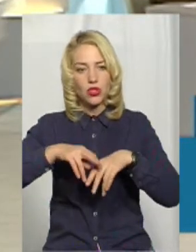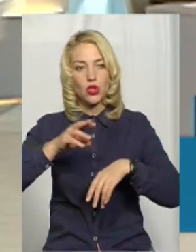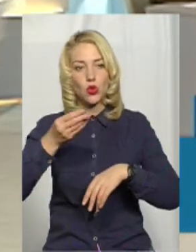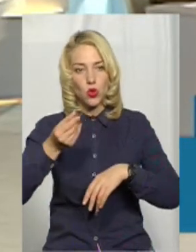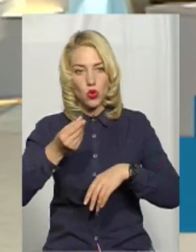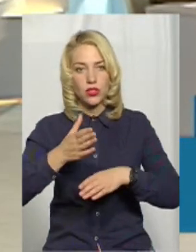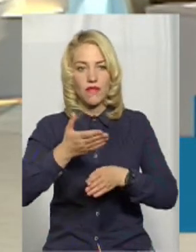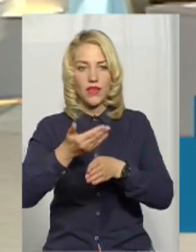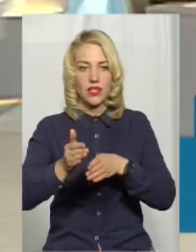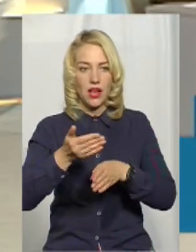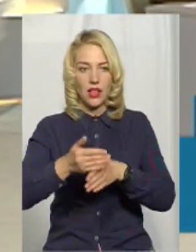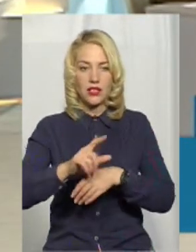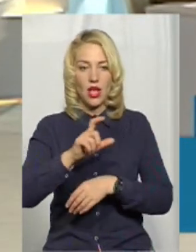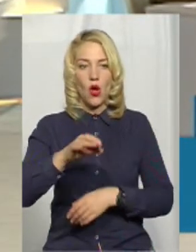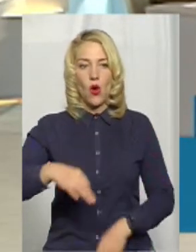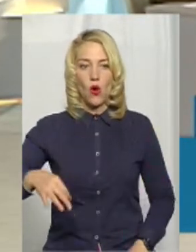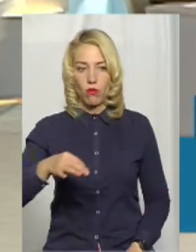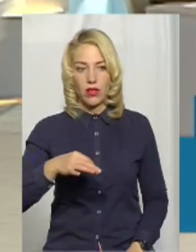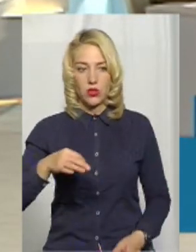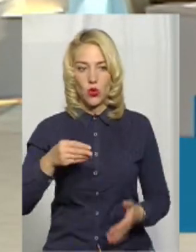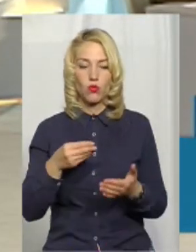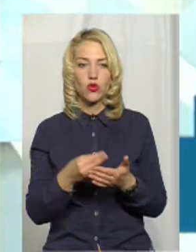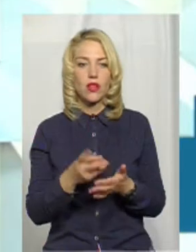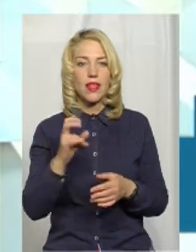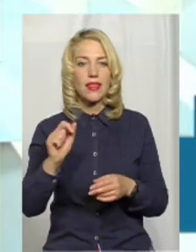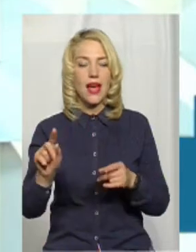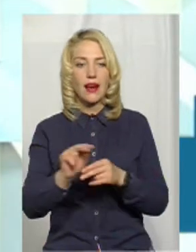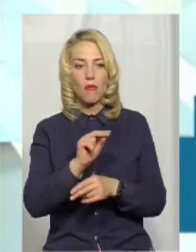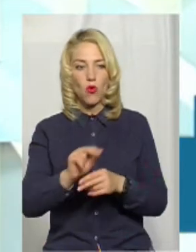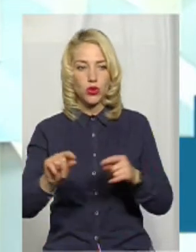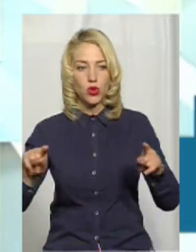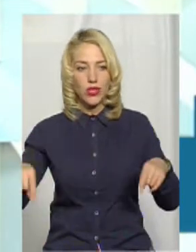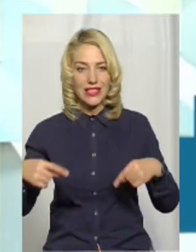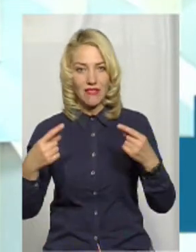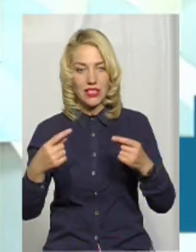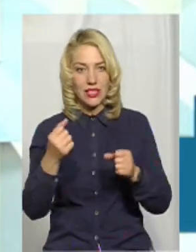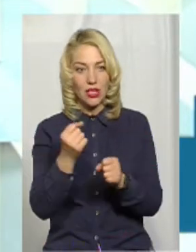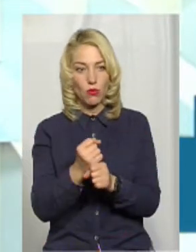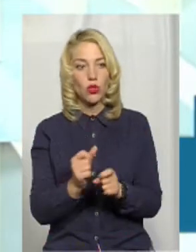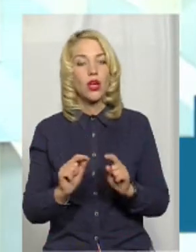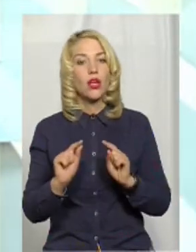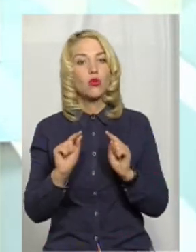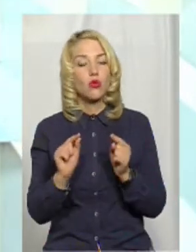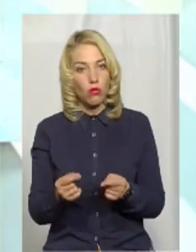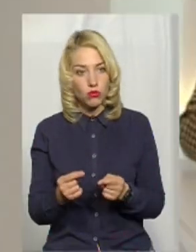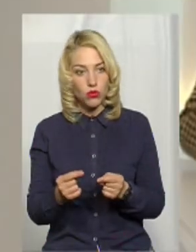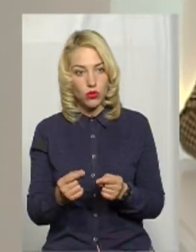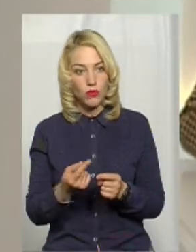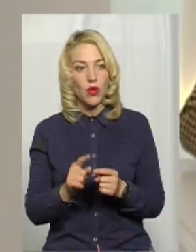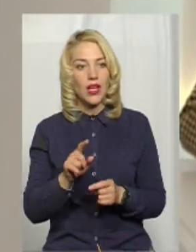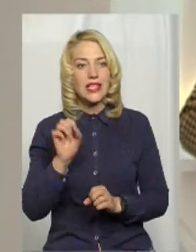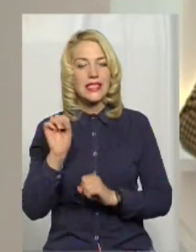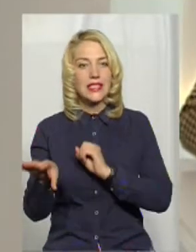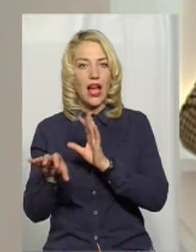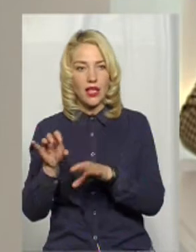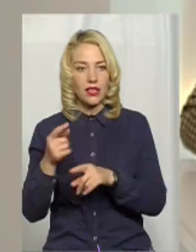кошти йшли з обласного бюджету, виділялись на ці ремонтно-реставраційні роботи. Тому, знаєте... Тобто закиди про